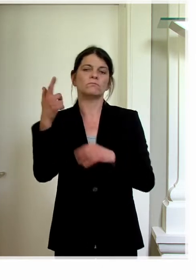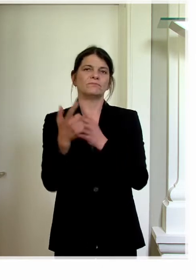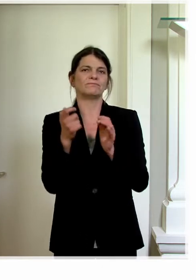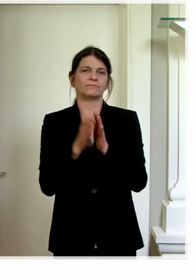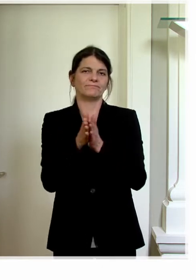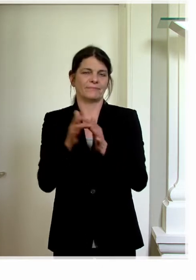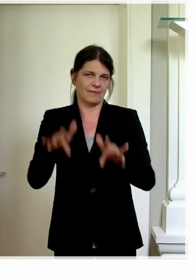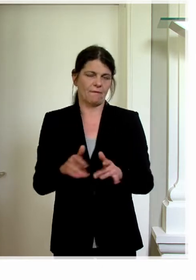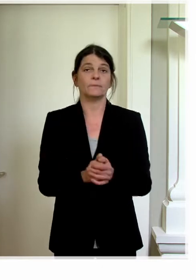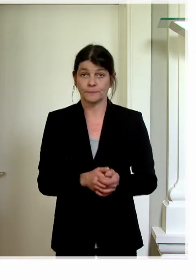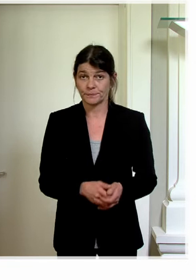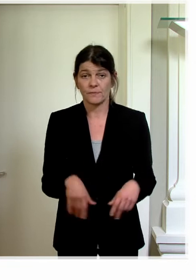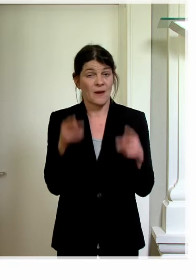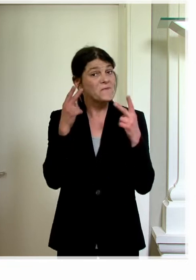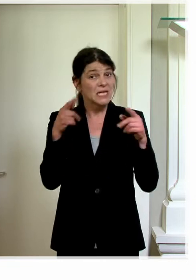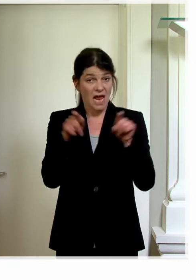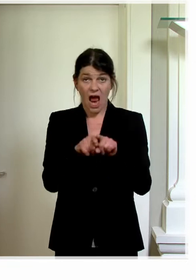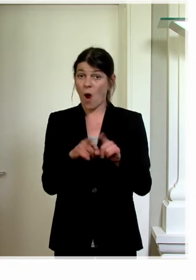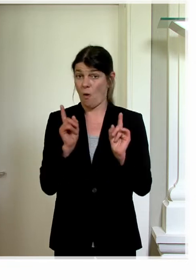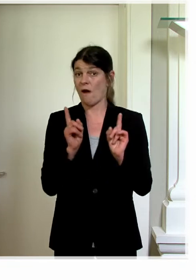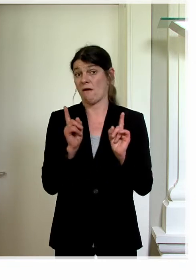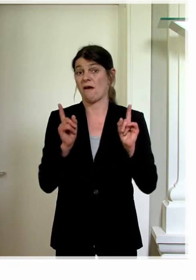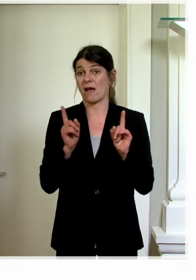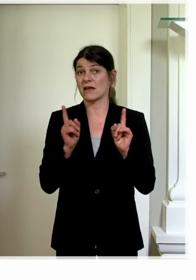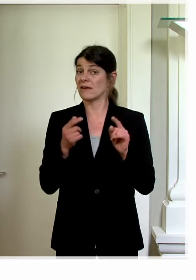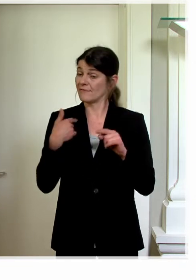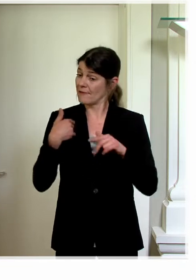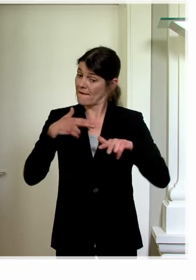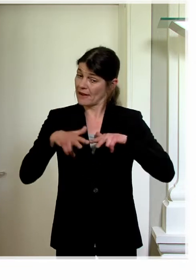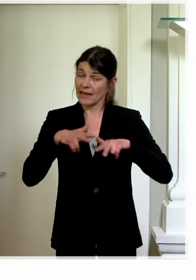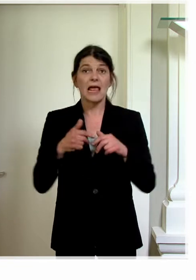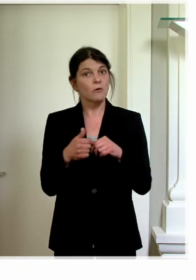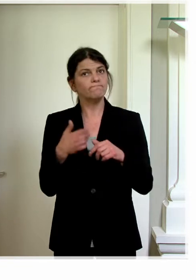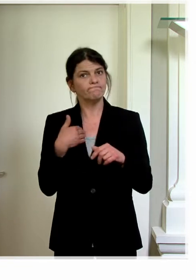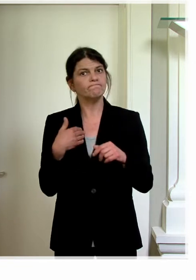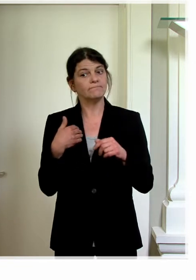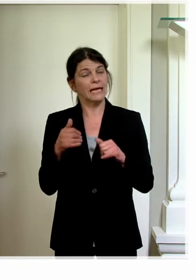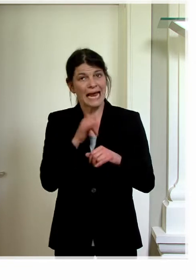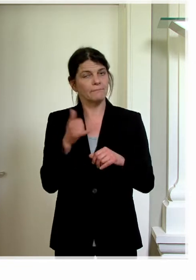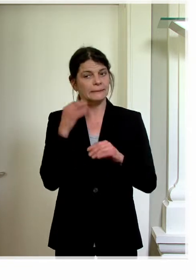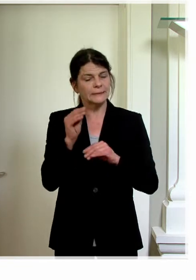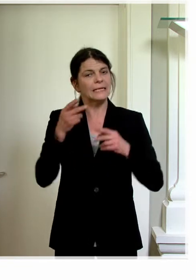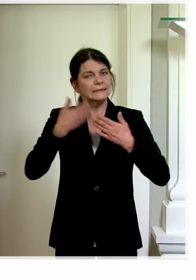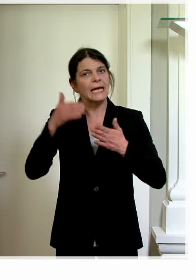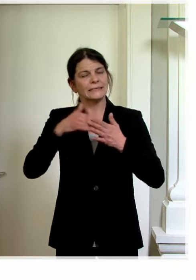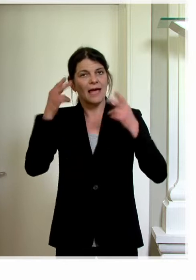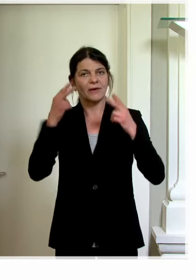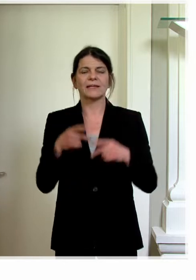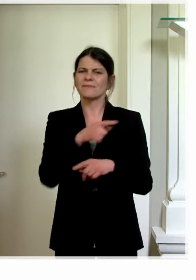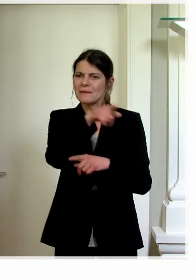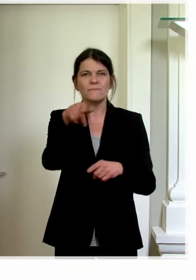beispielsweise. Sehr wichtig, und das ist ein Aspekt, auf den die Regierung in großem Masse setzt, ist der gesunde